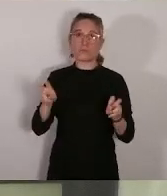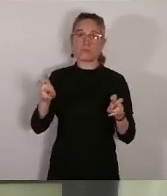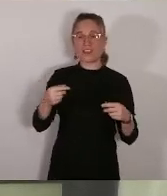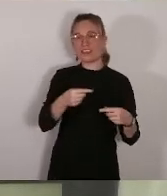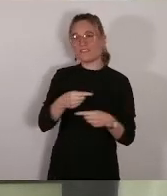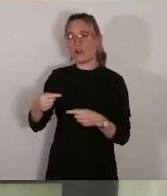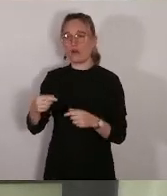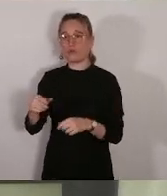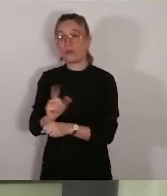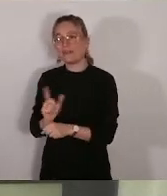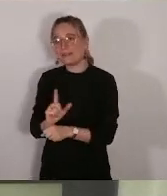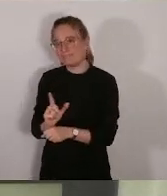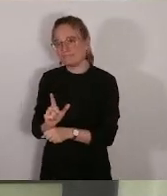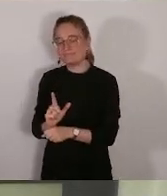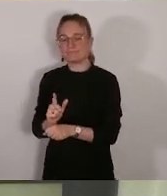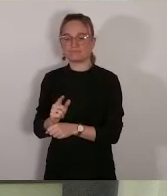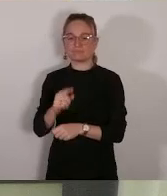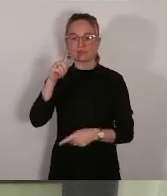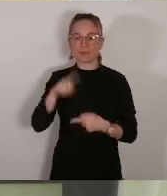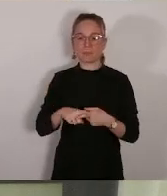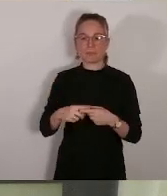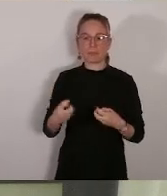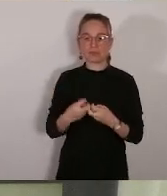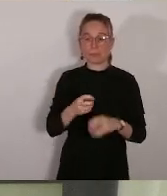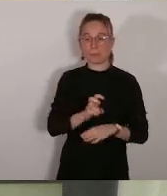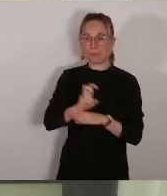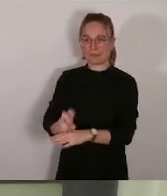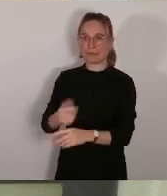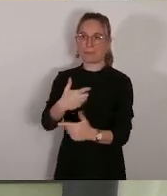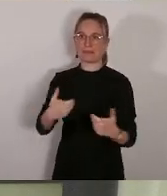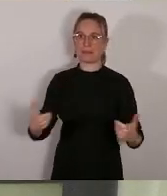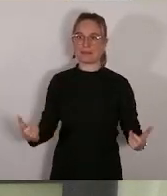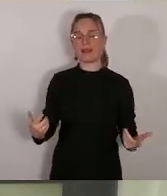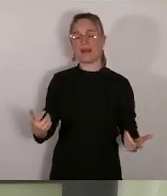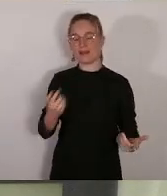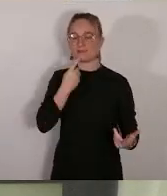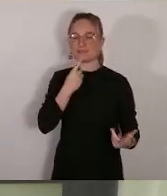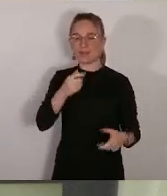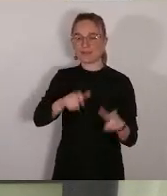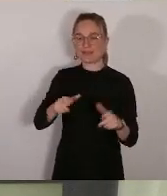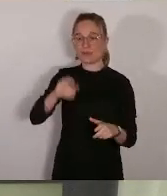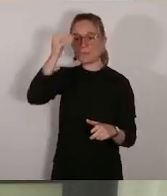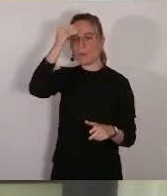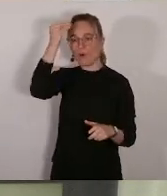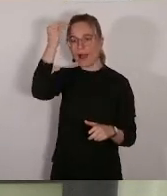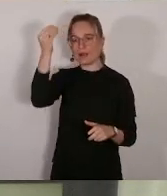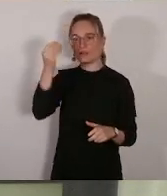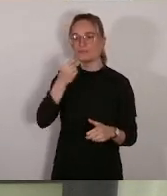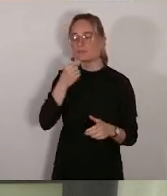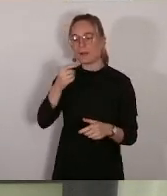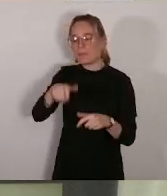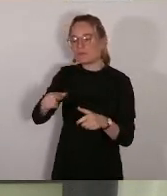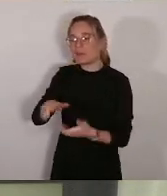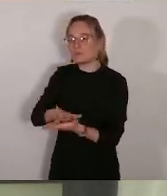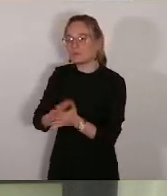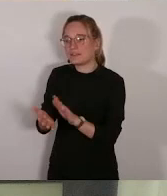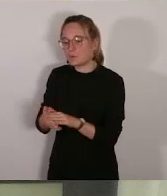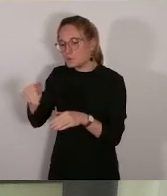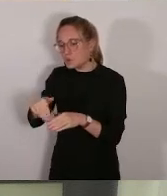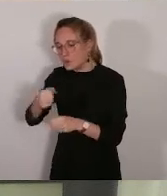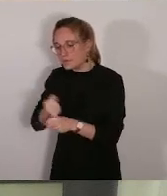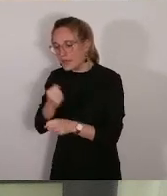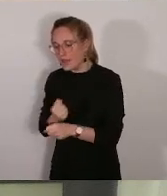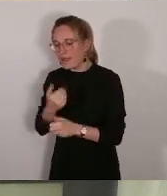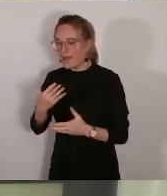matériel, ce qui fait que ça allège la trésorerie des personnes en morale associative et ça leur donne les moyens de développer complètement leur